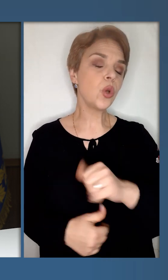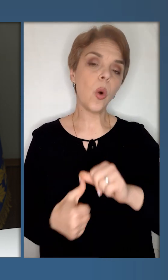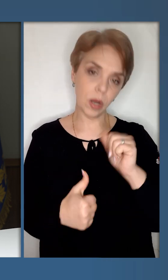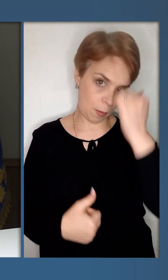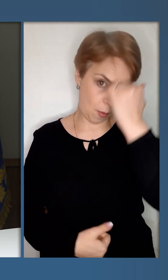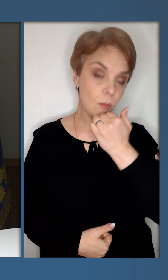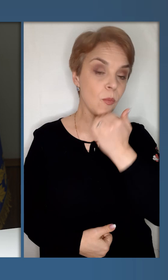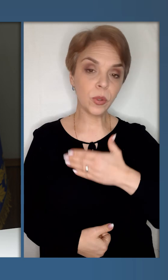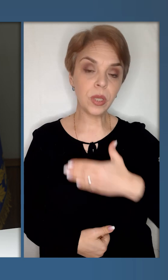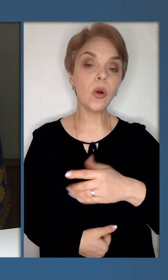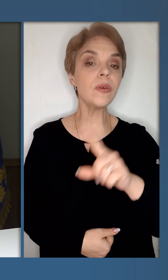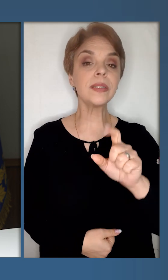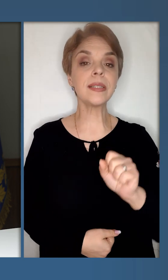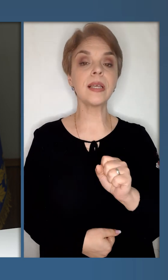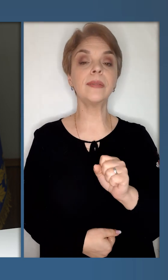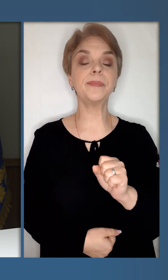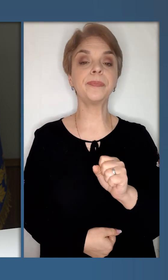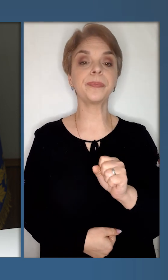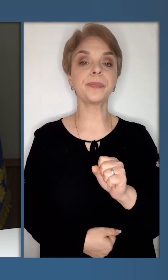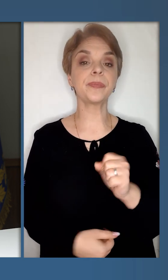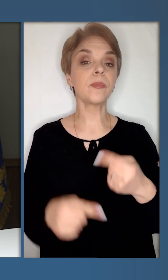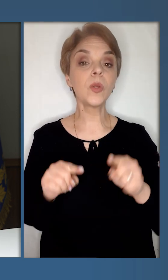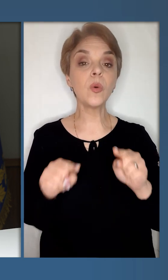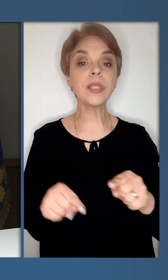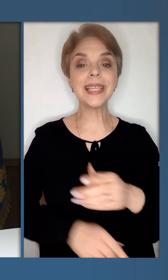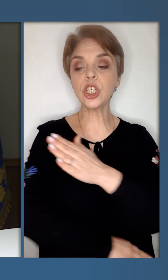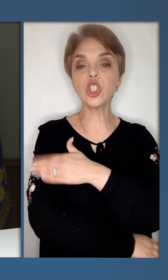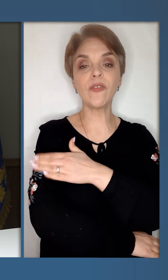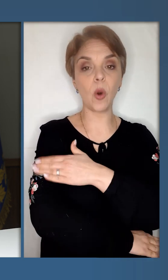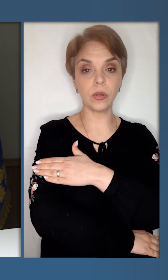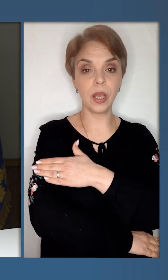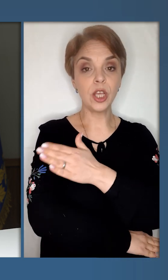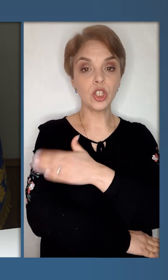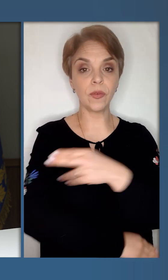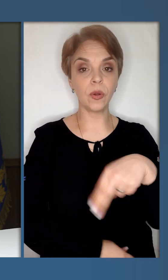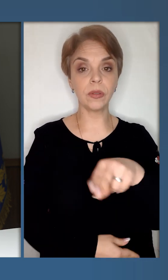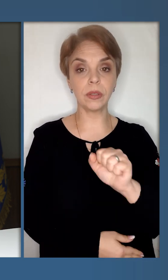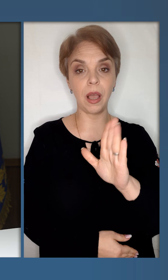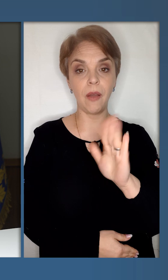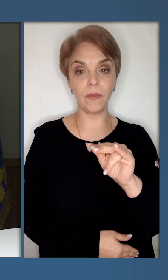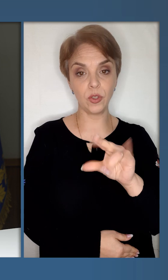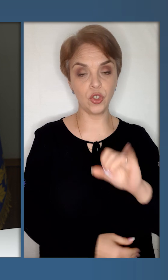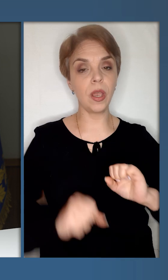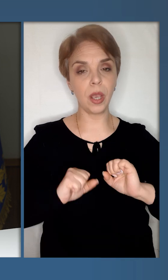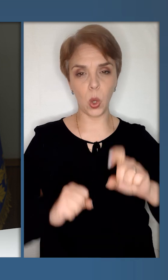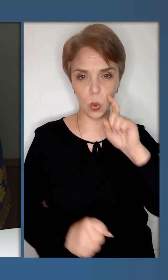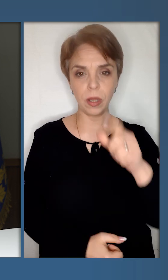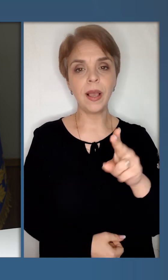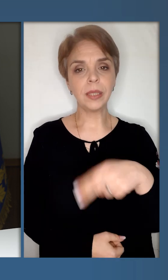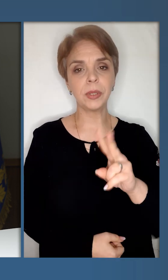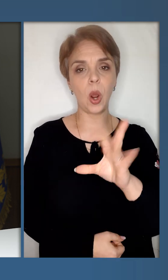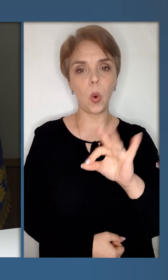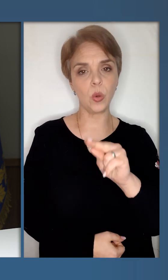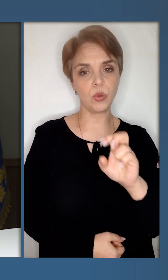окремо подякувати за ось цей шеврон, шеврон да Вінчі, герой України Дмитра